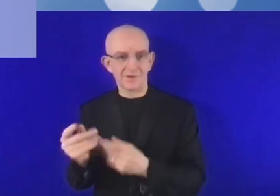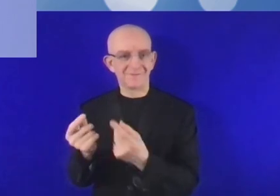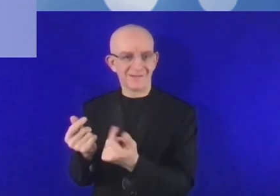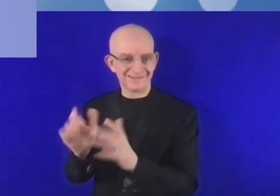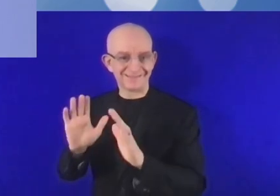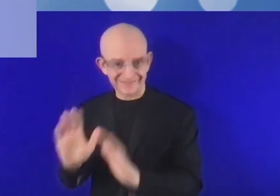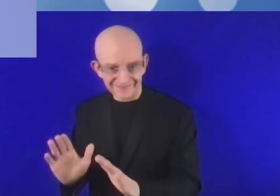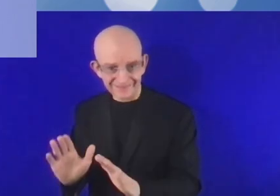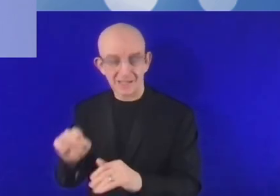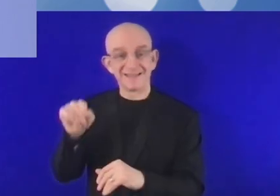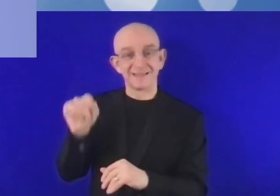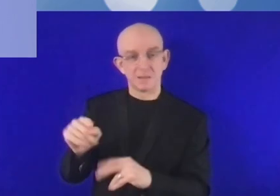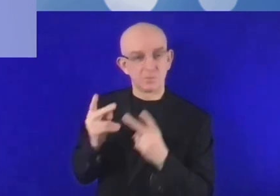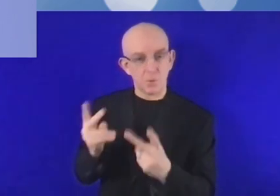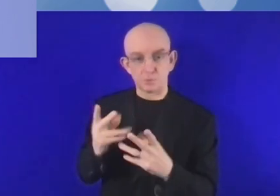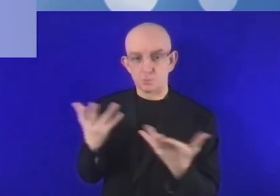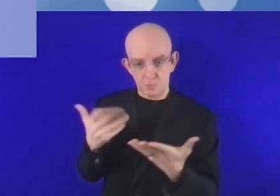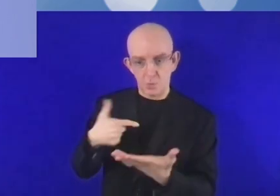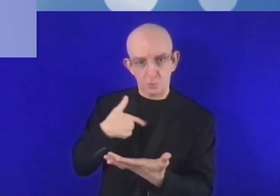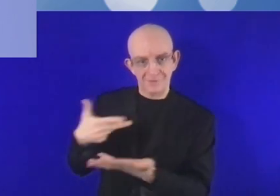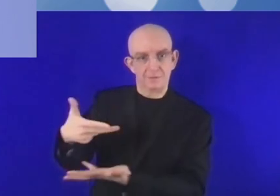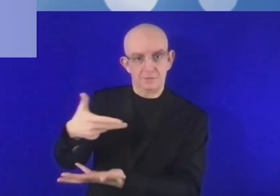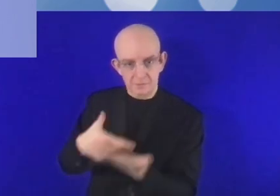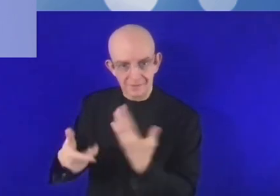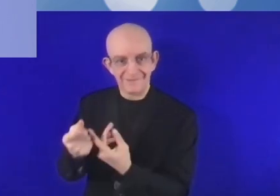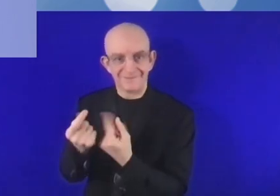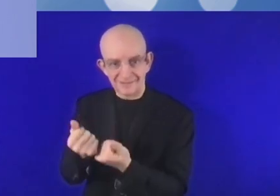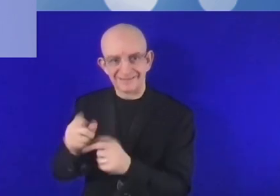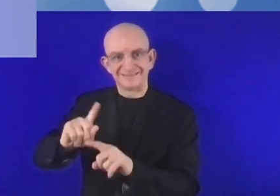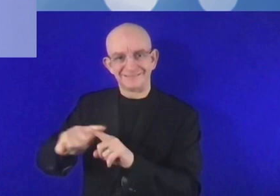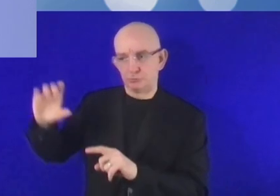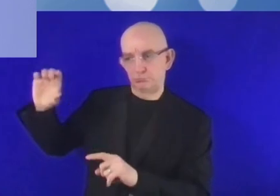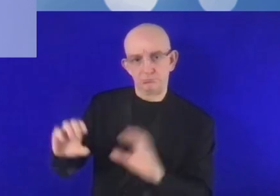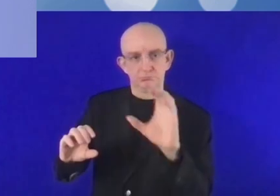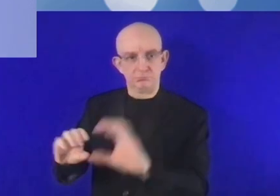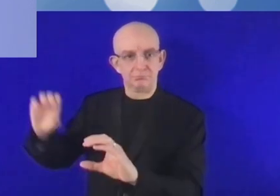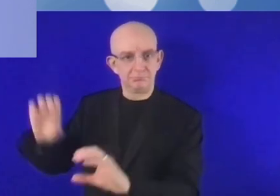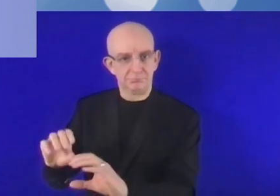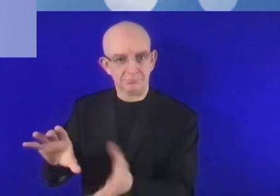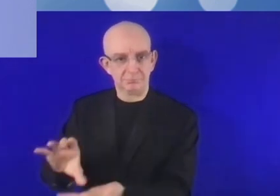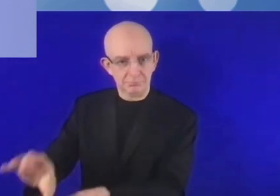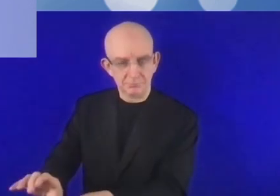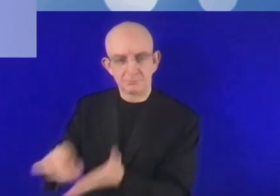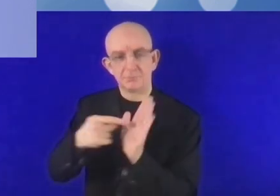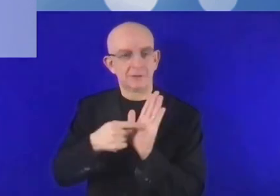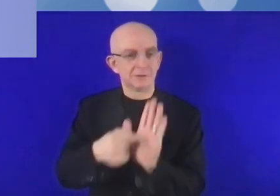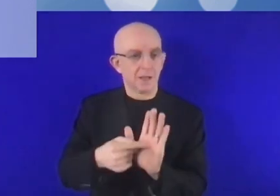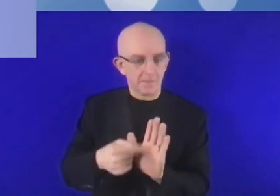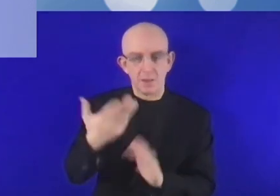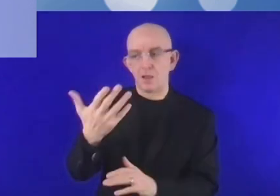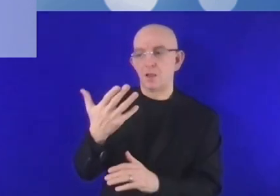sources de financement à d'autres sources de financement, avec des outils de capitaux